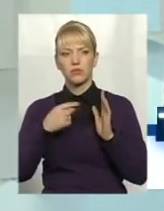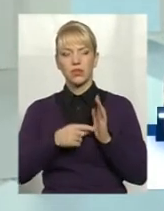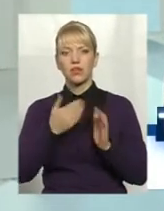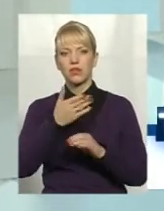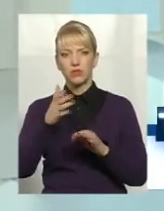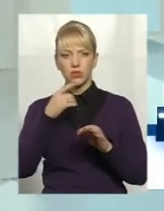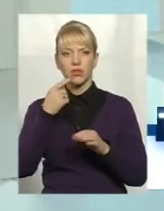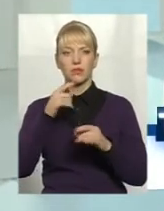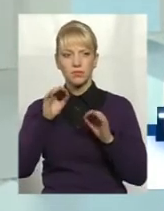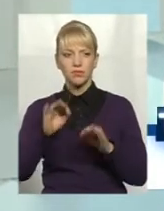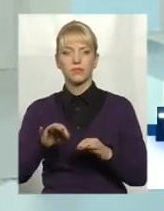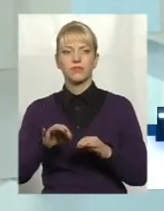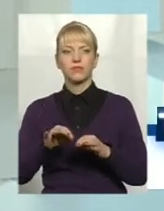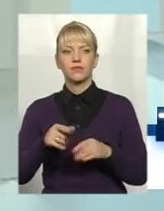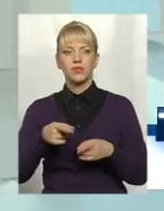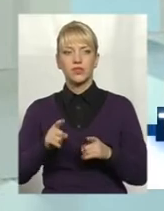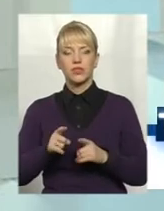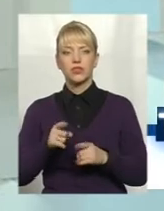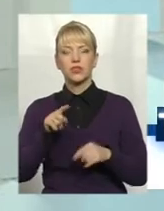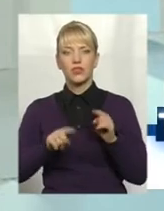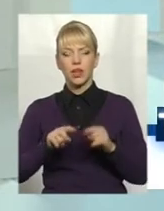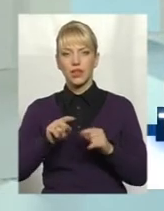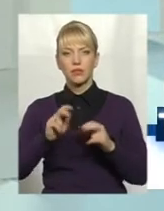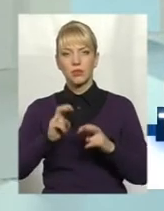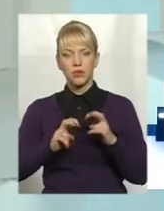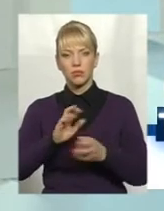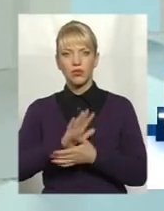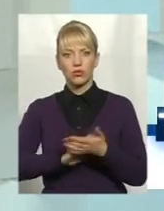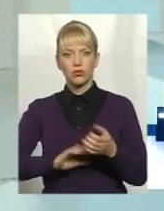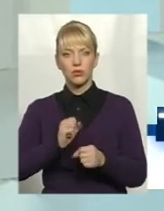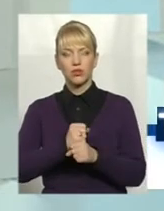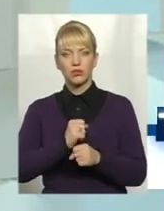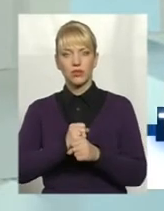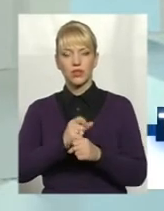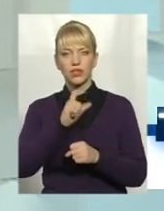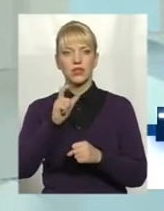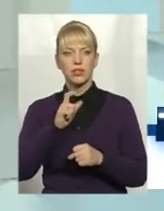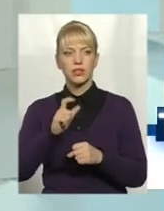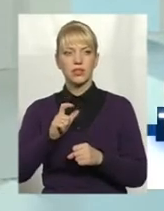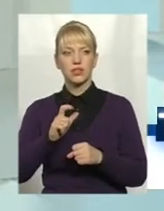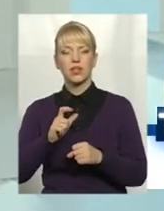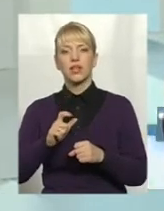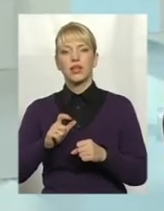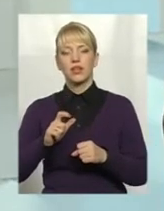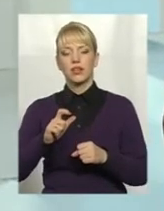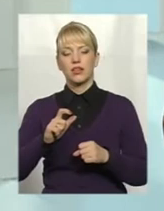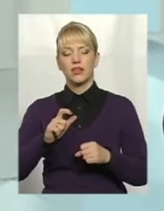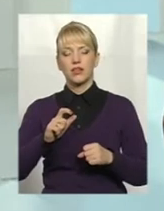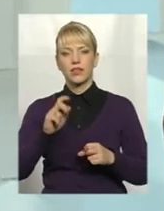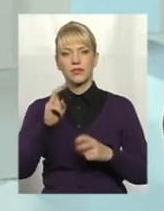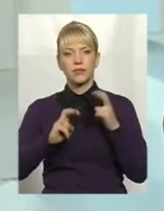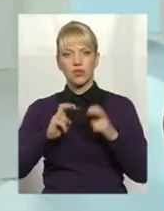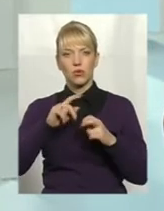рацію. Дійсно, деякі підприємства продовжують працювати з партнерами в Росії. Але,